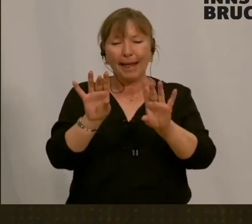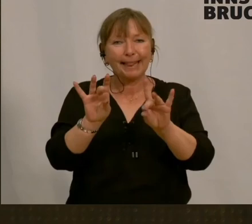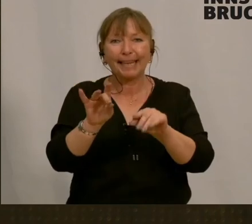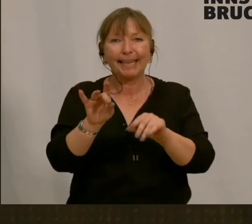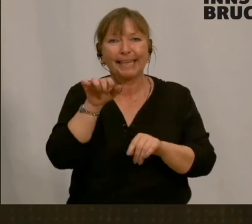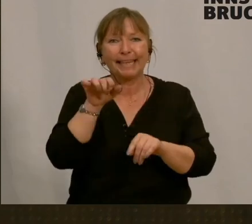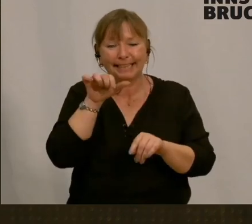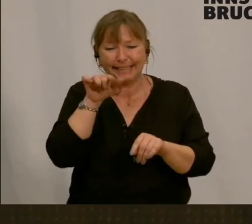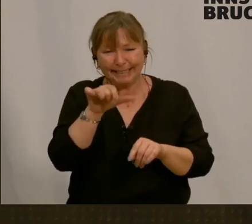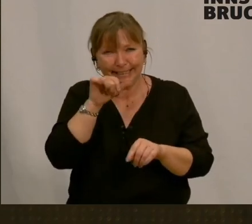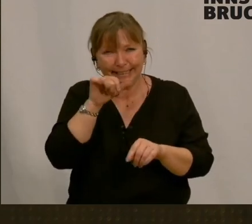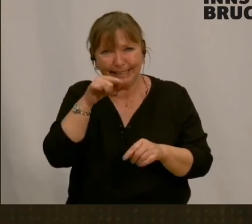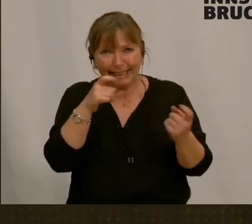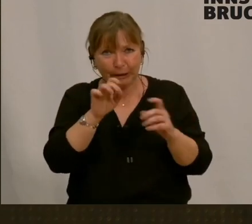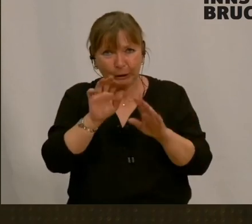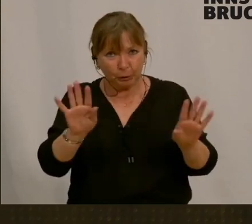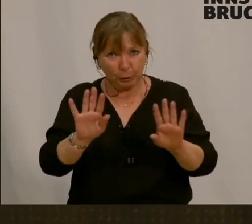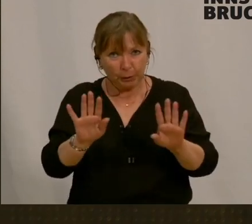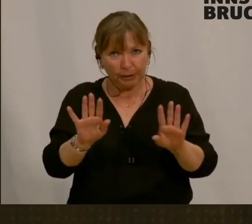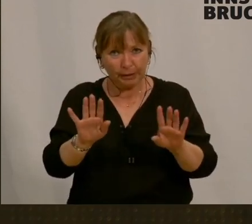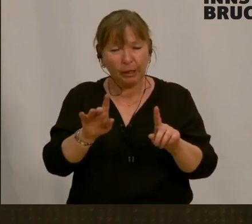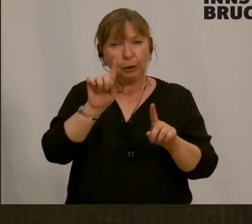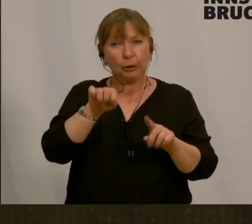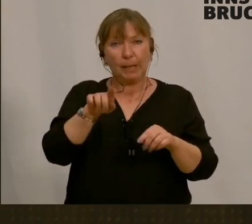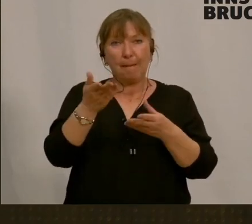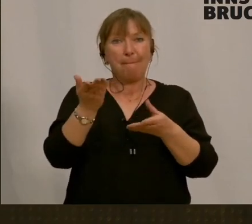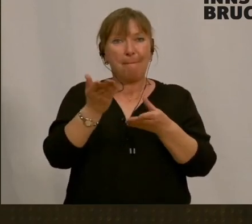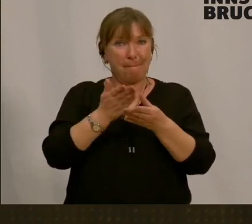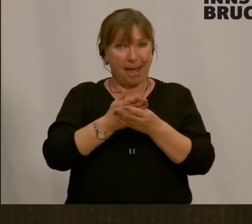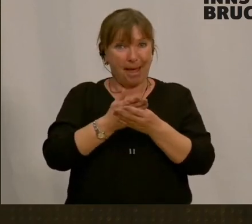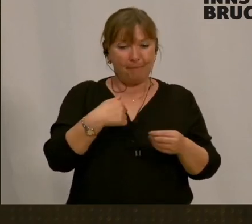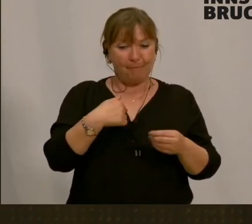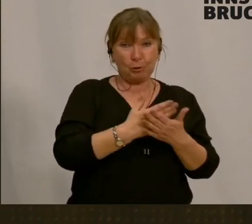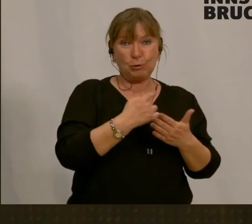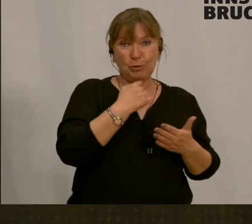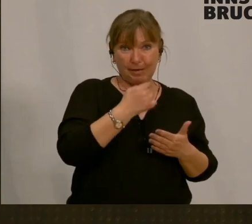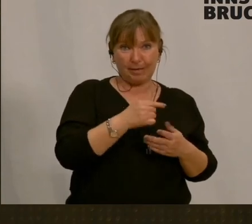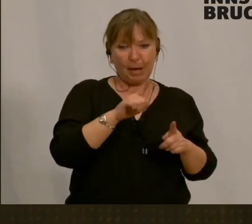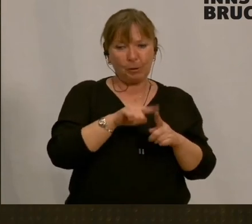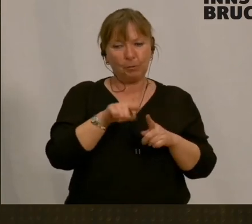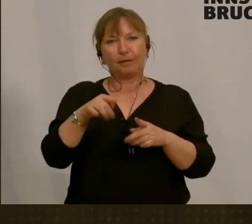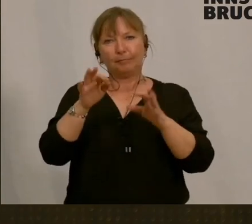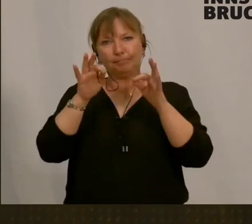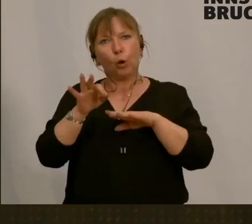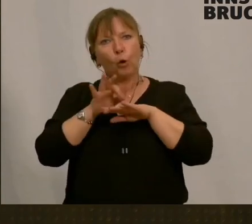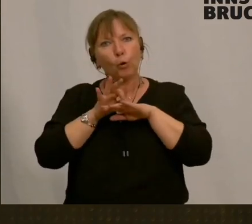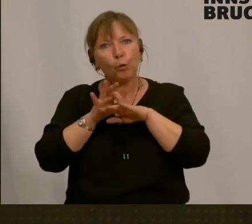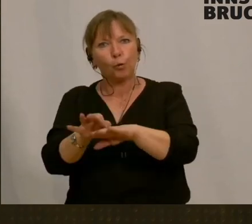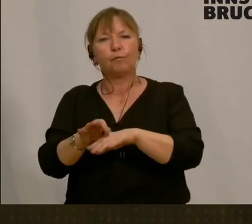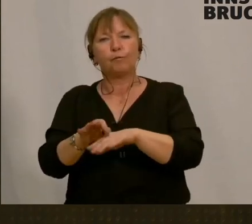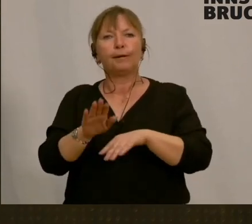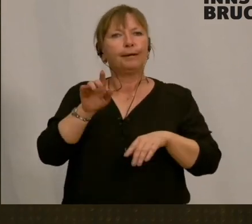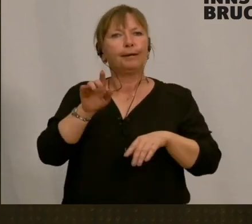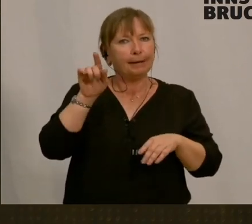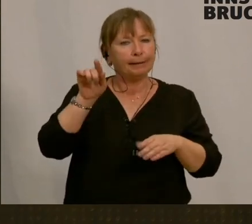Es geht, dass es zwischen dem Beleg, was eh schon x-mal gesagt worden ist, und dem, dass es dann durchgeführt ist, Paraffel